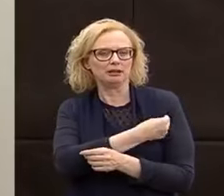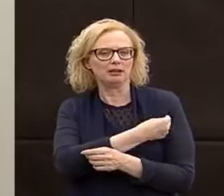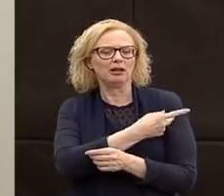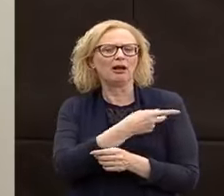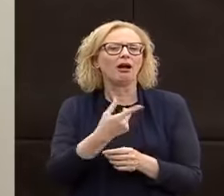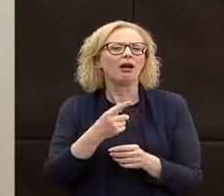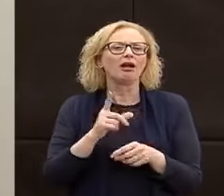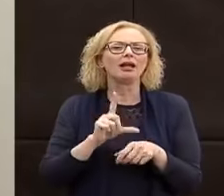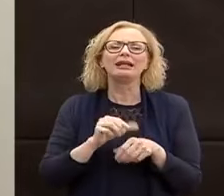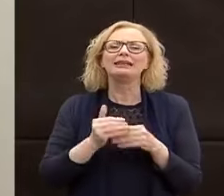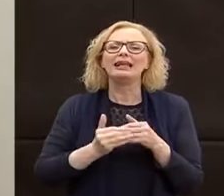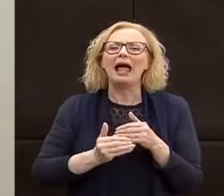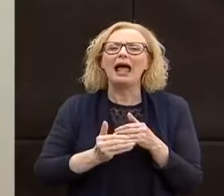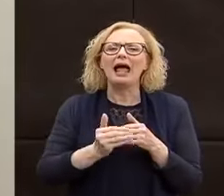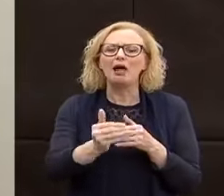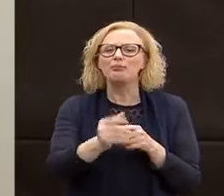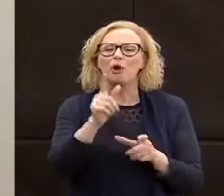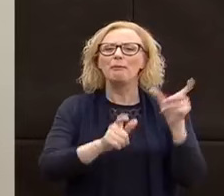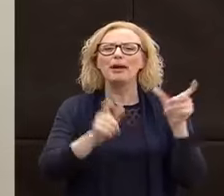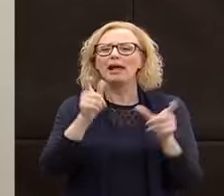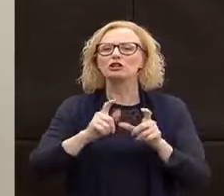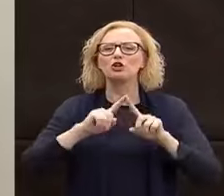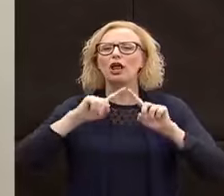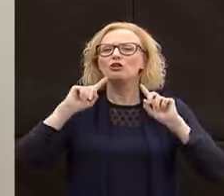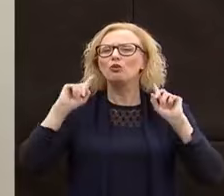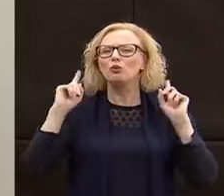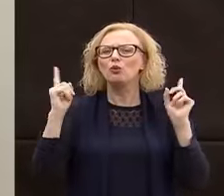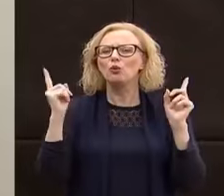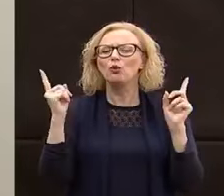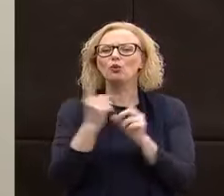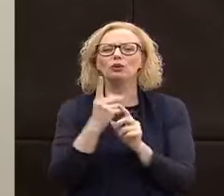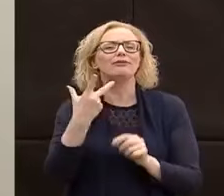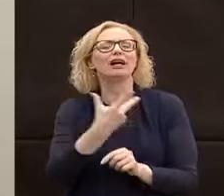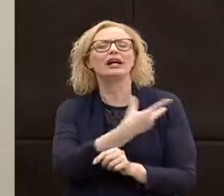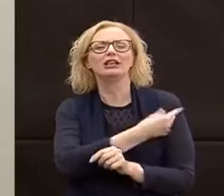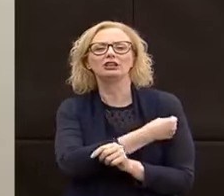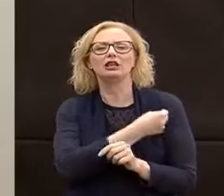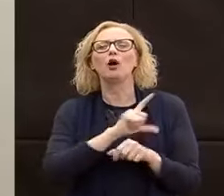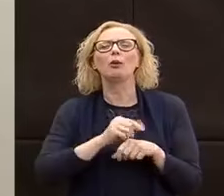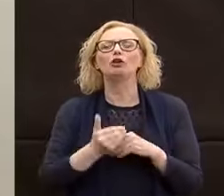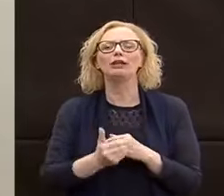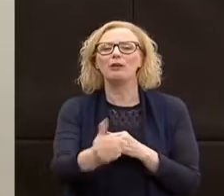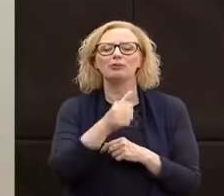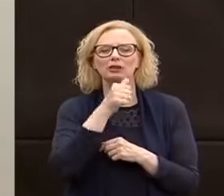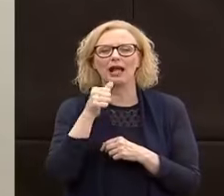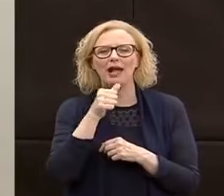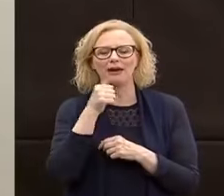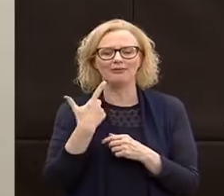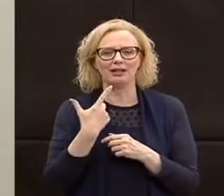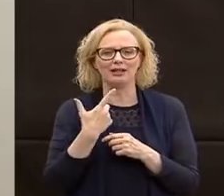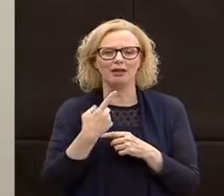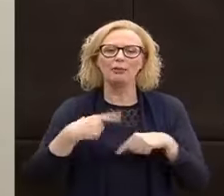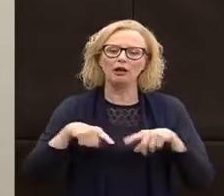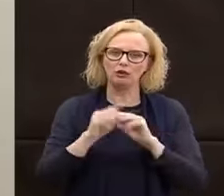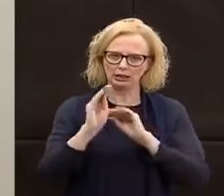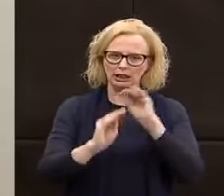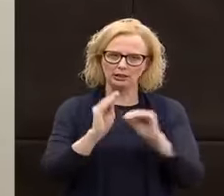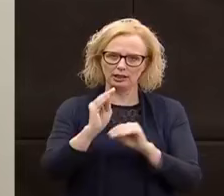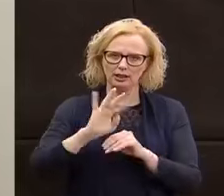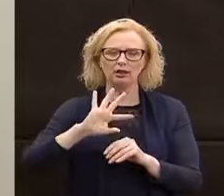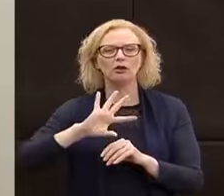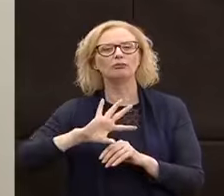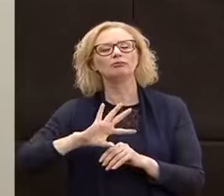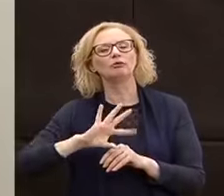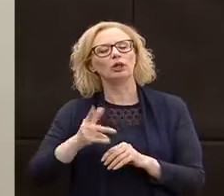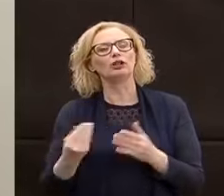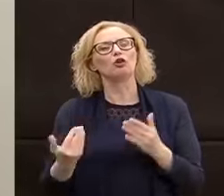anni ci vorrebbero per vaccinare l'intera popolazione? Cogliamo questo spunto per chiedere invece se ci sono delle novità sul